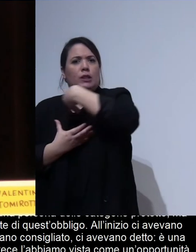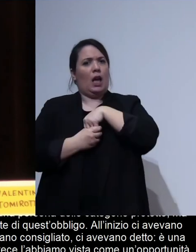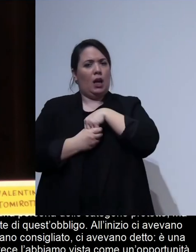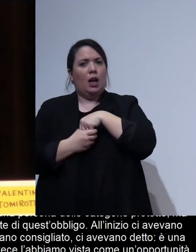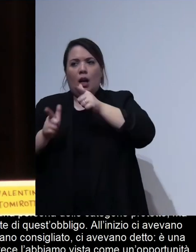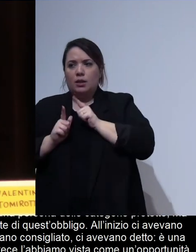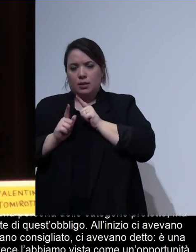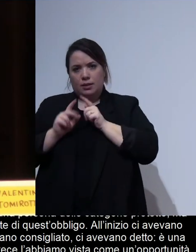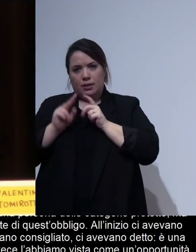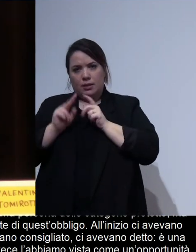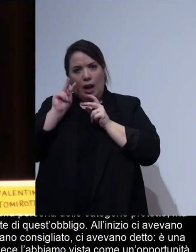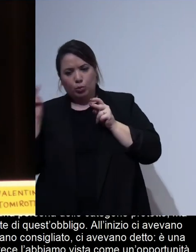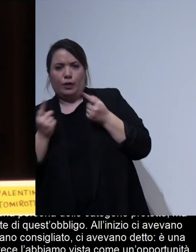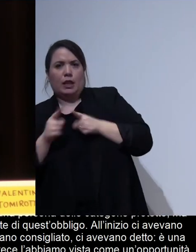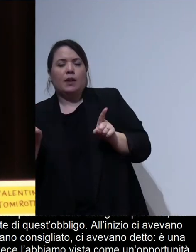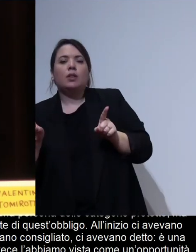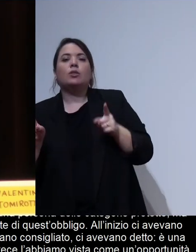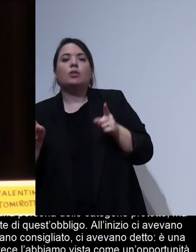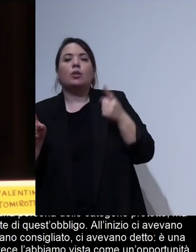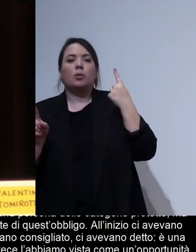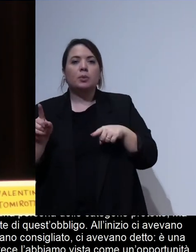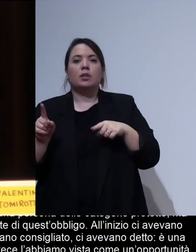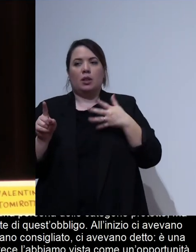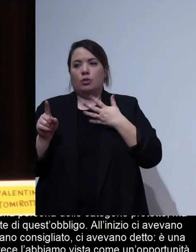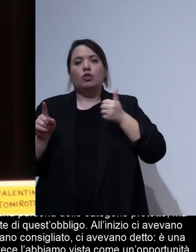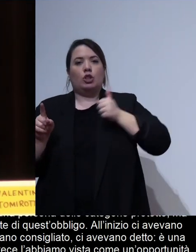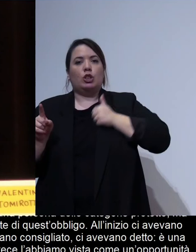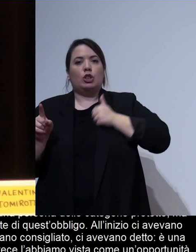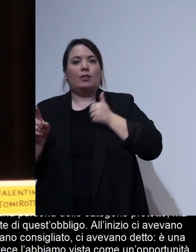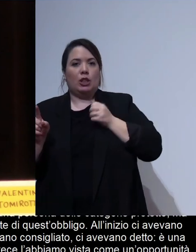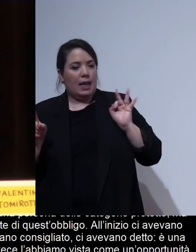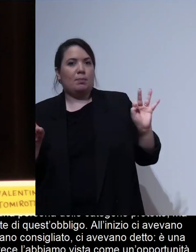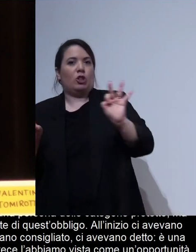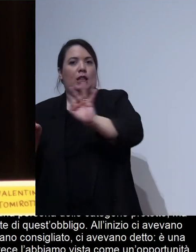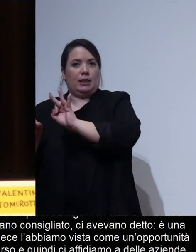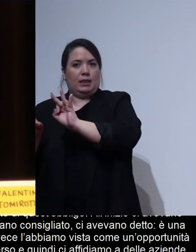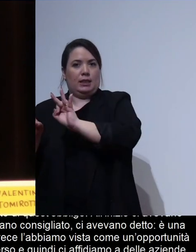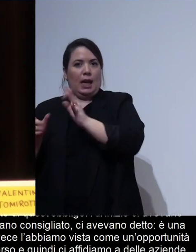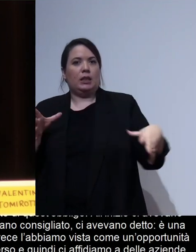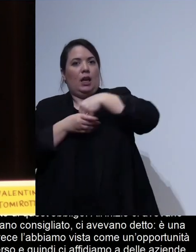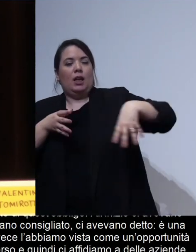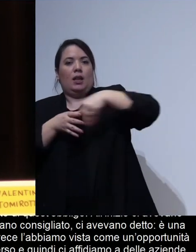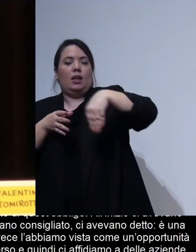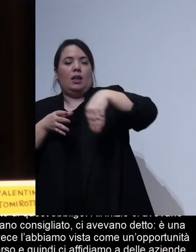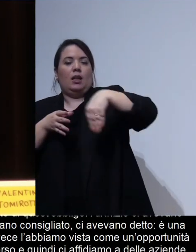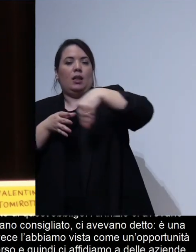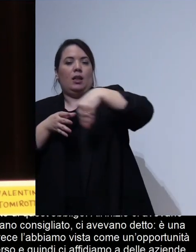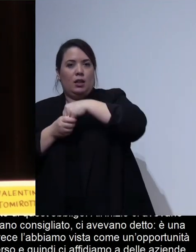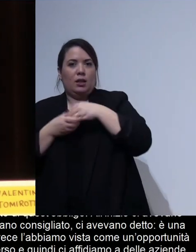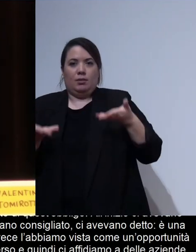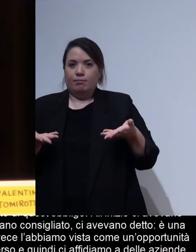potesse dare un contributo diverso e quindi ci affidiamo a delle agenzie specializzate in questo quindi adesso noi abbiamo possibilità di